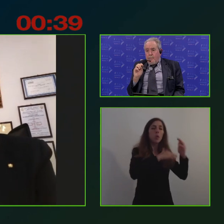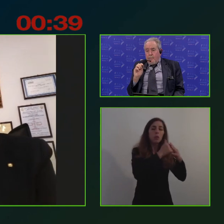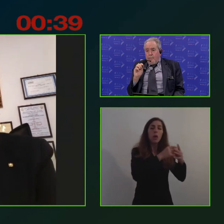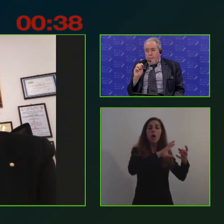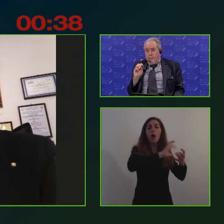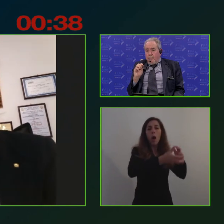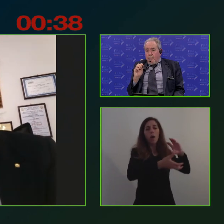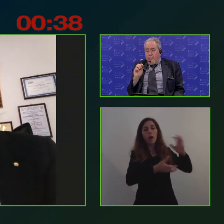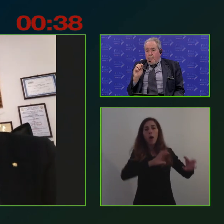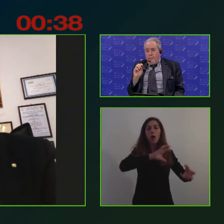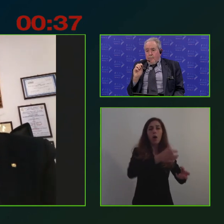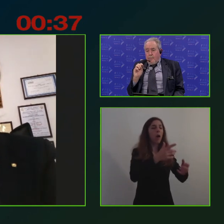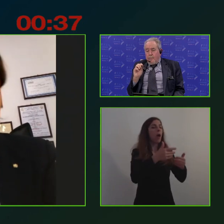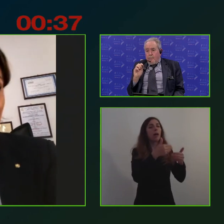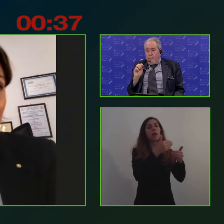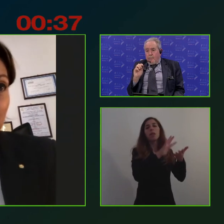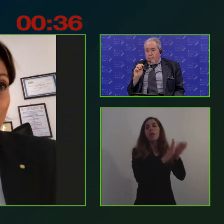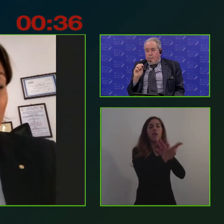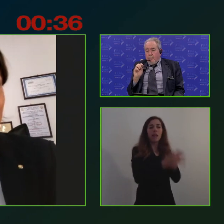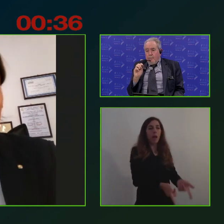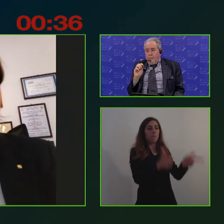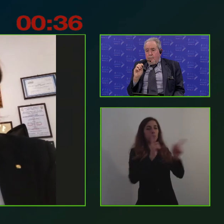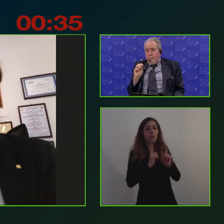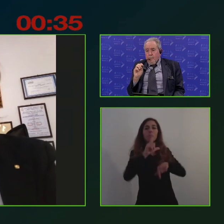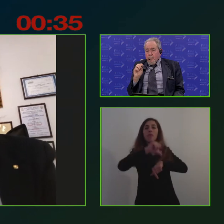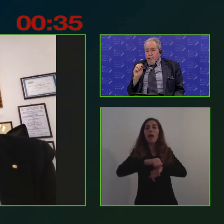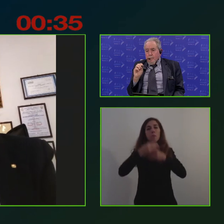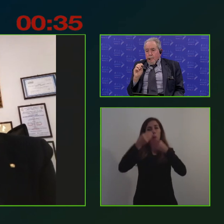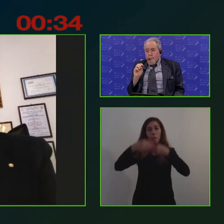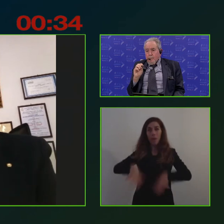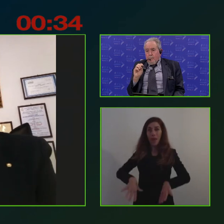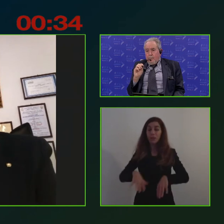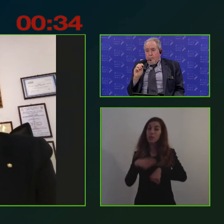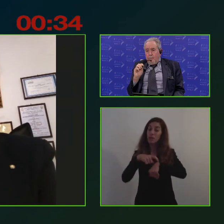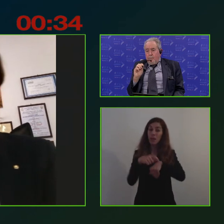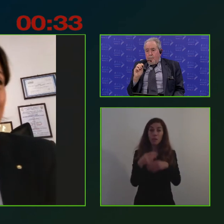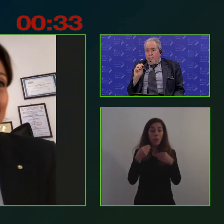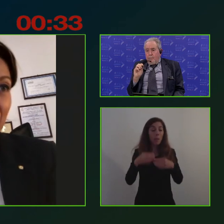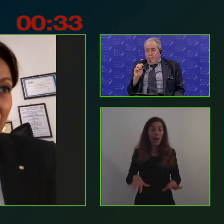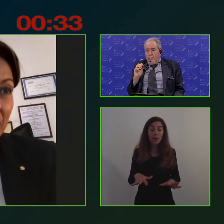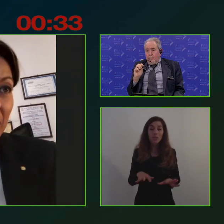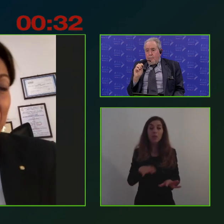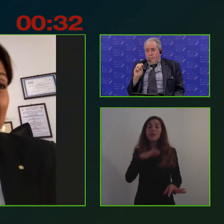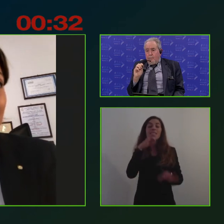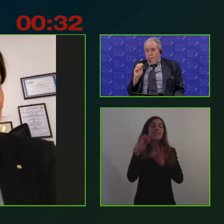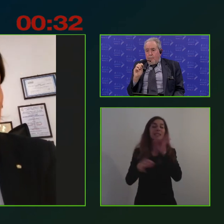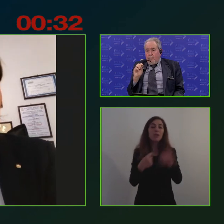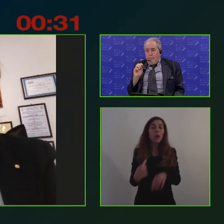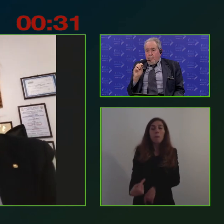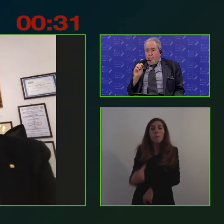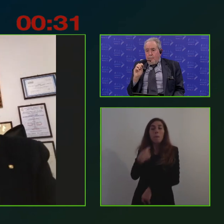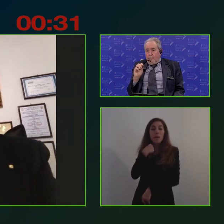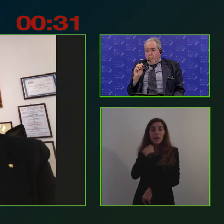spesso ci si perde. Perdere tempo vuol dire che molte imprese si perdono per strada, e magari